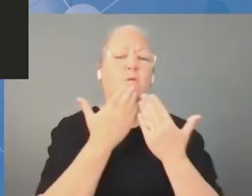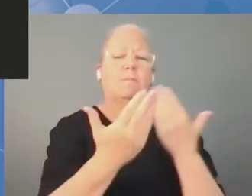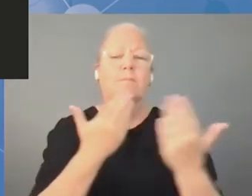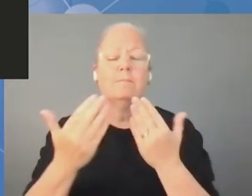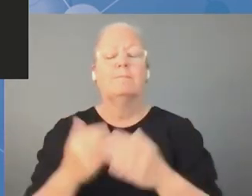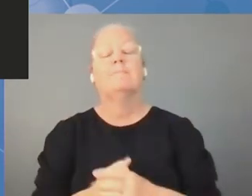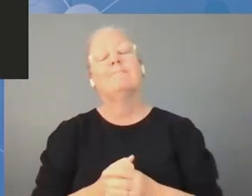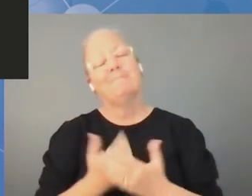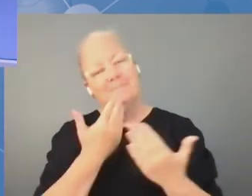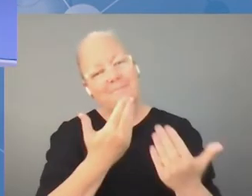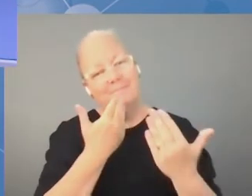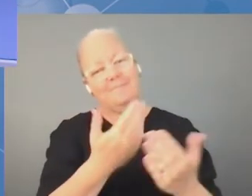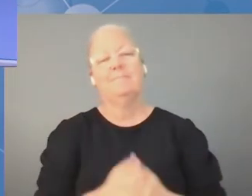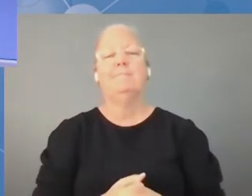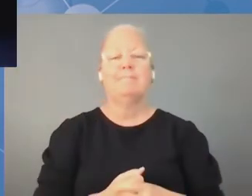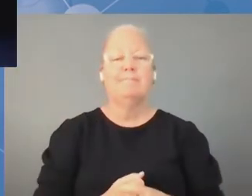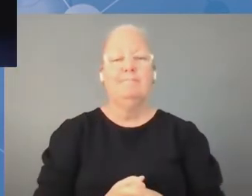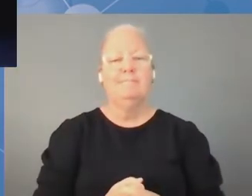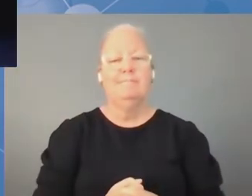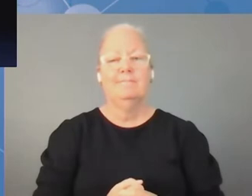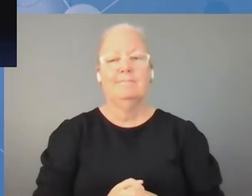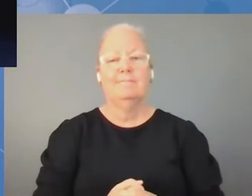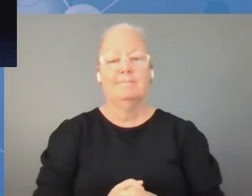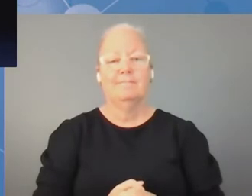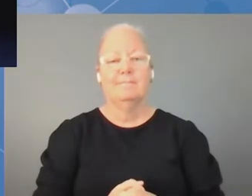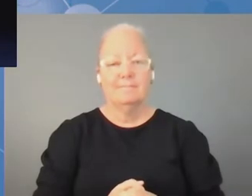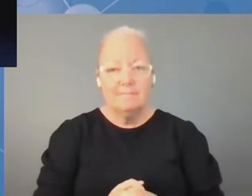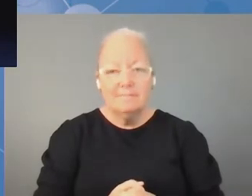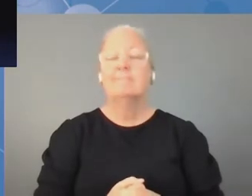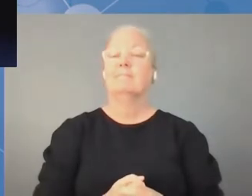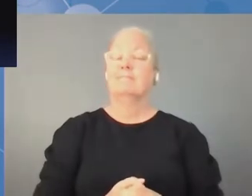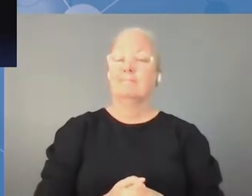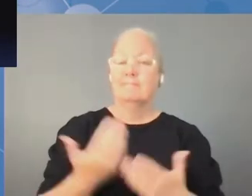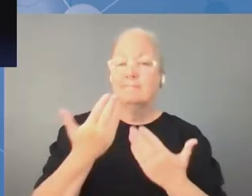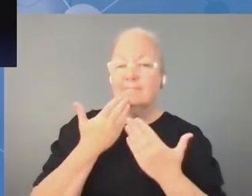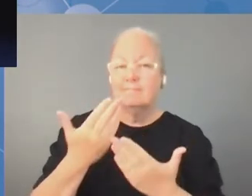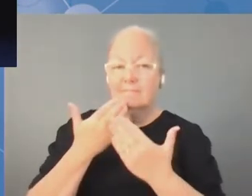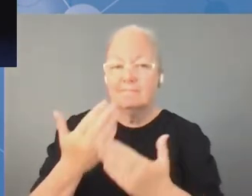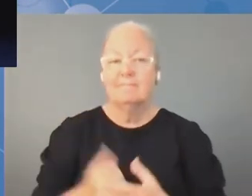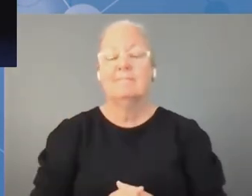w ramach IGF. Bardzo dziękuję.